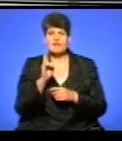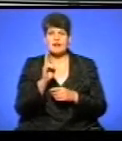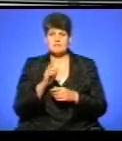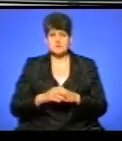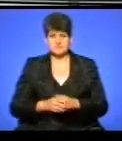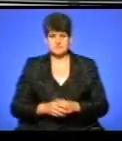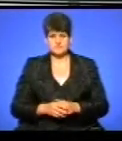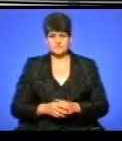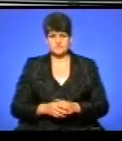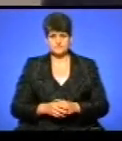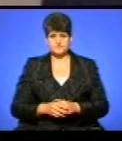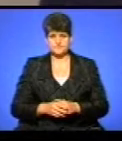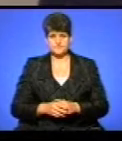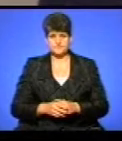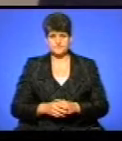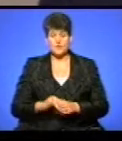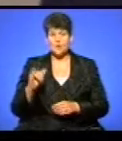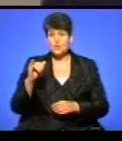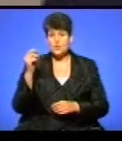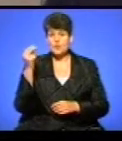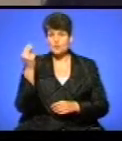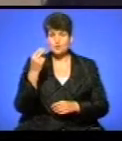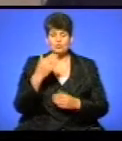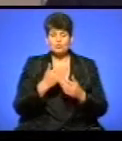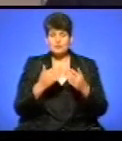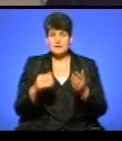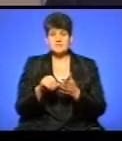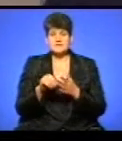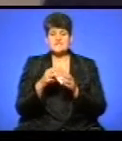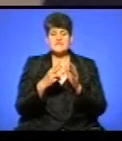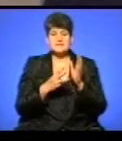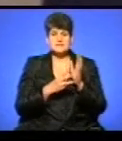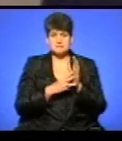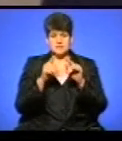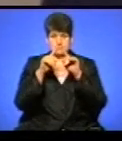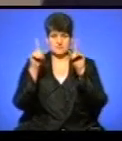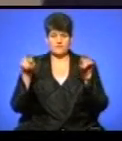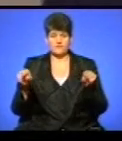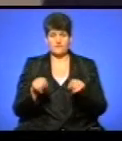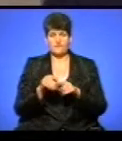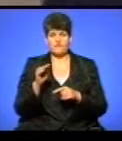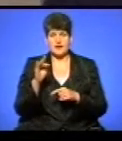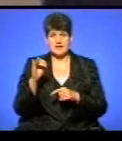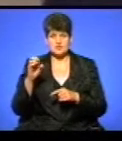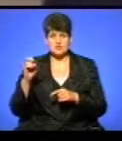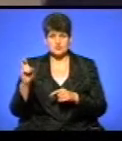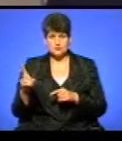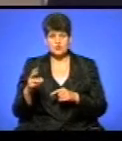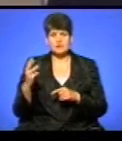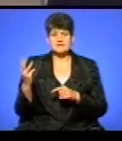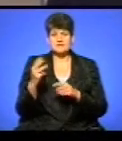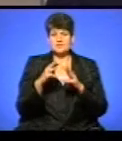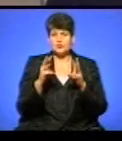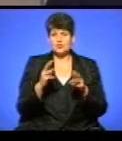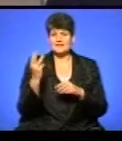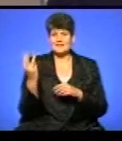Любові Гадомської. У художньому музеї представили 18 репродукцій фресок каплиці Святої Трійці, яка